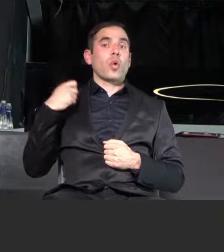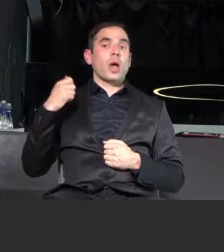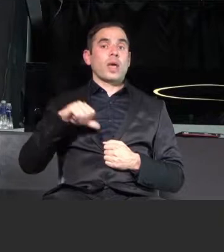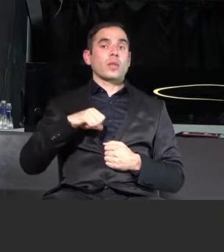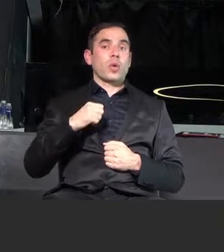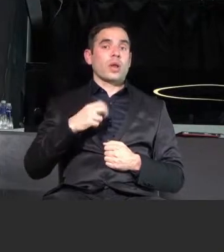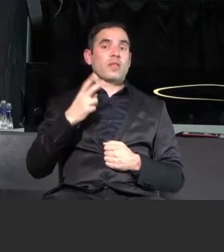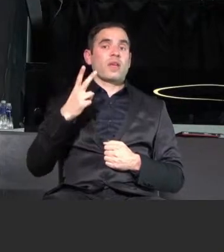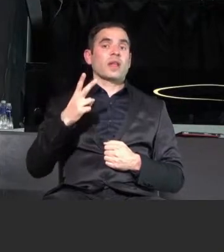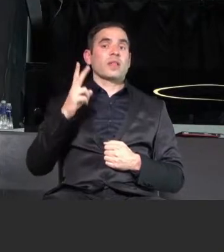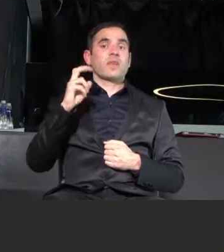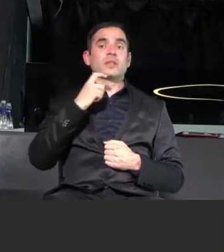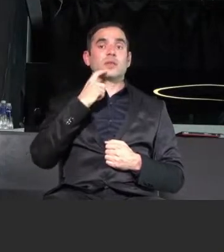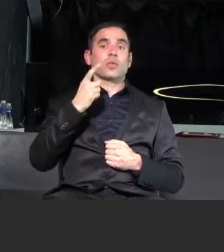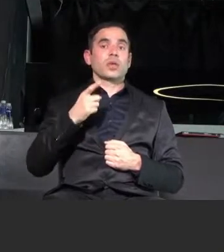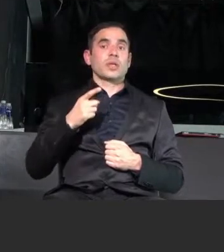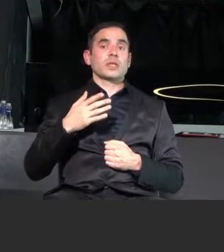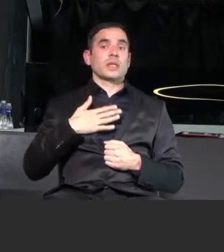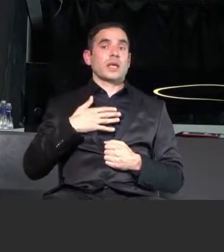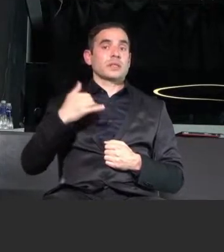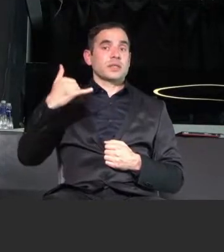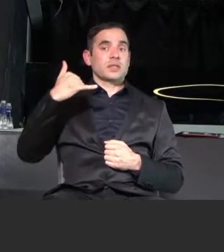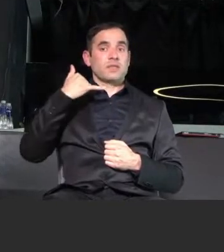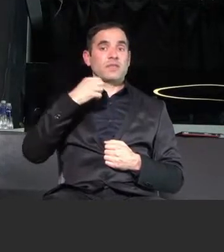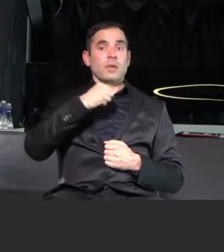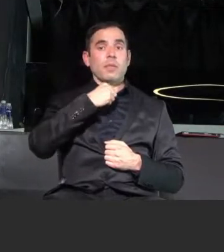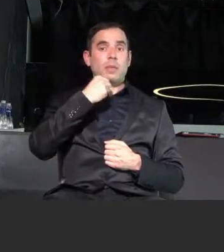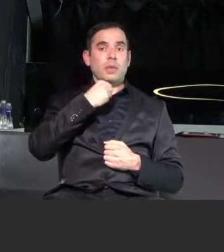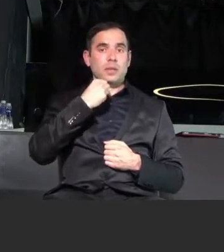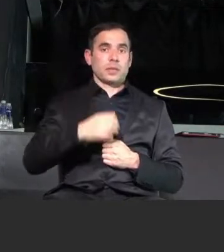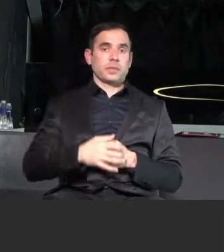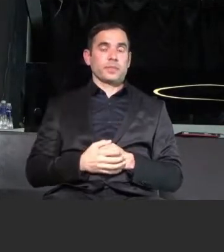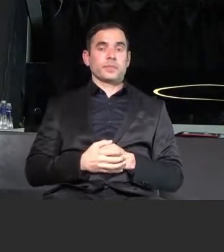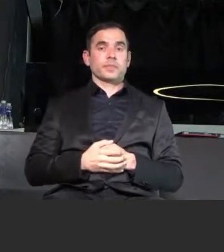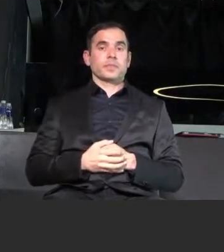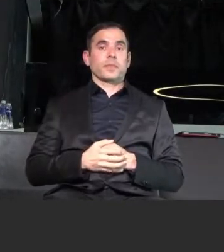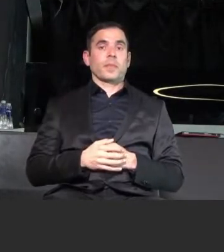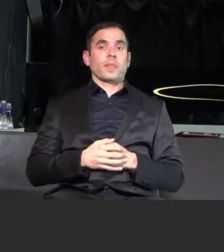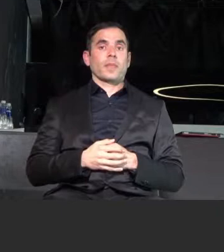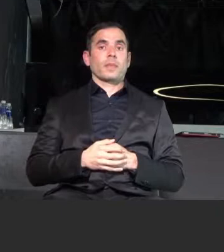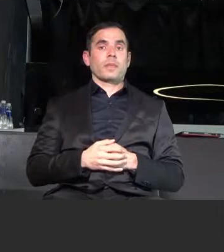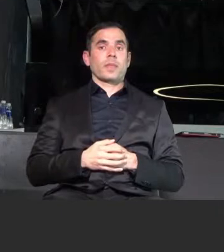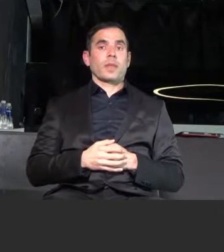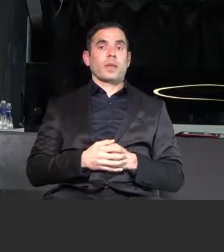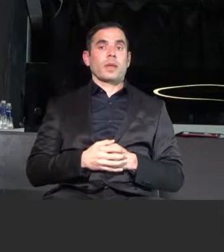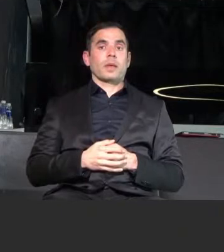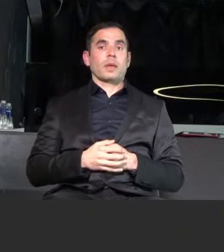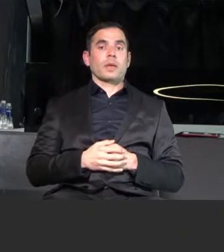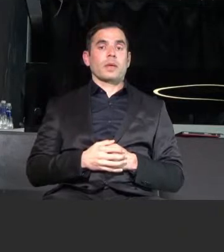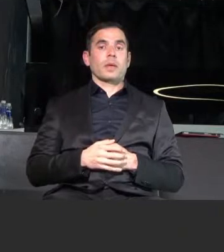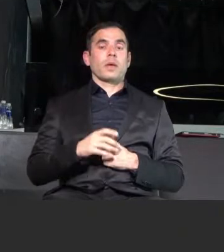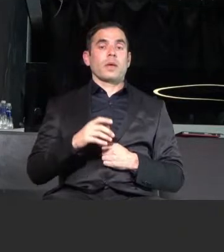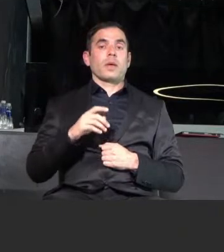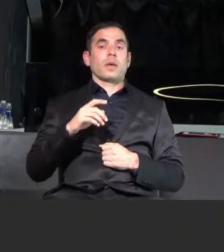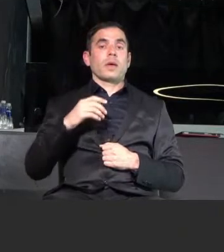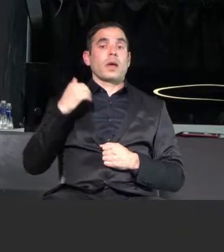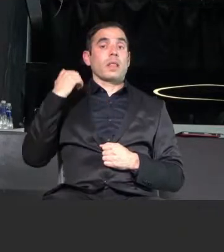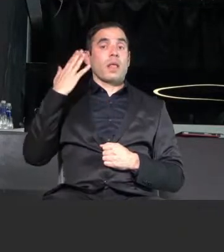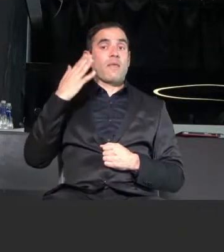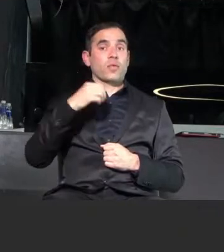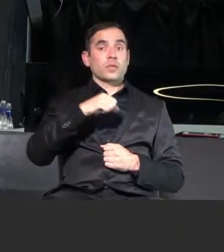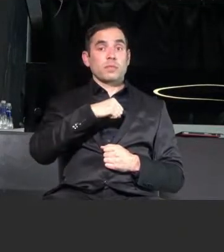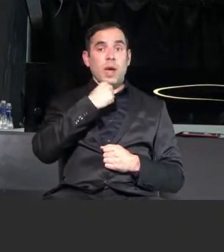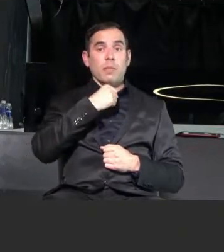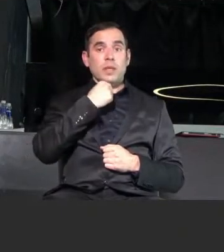с нас се свърза бабата на Сара. Първо майките на Сара, но главно с бабата